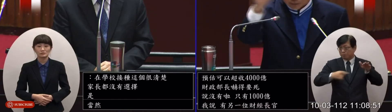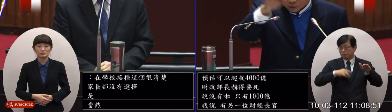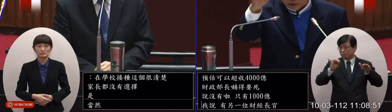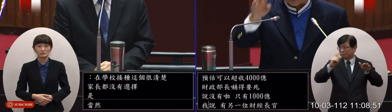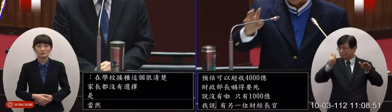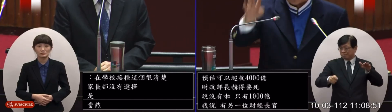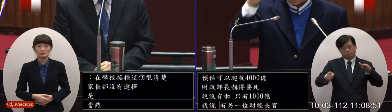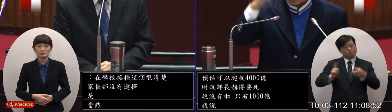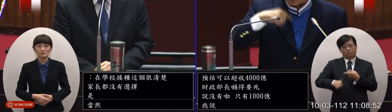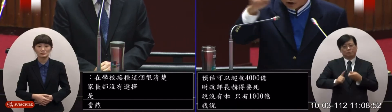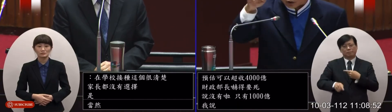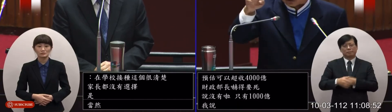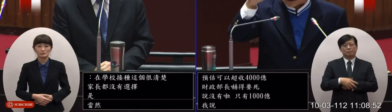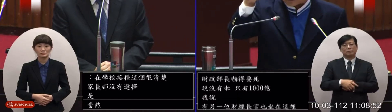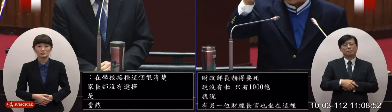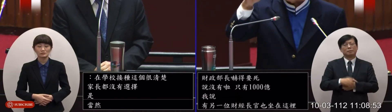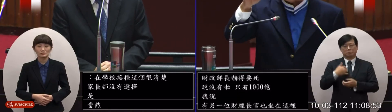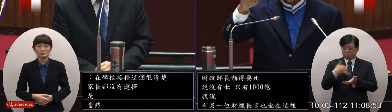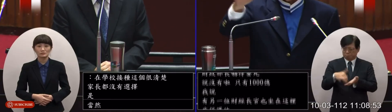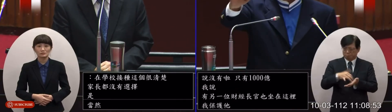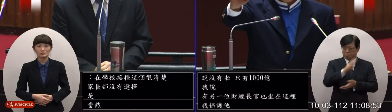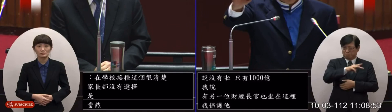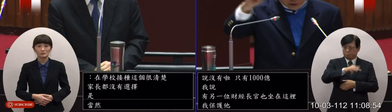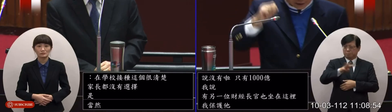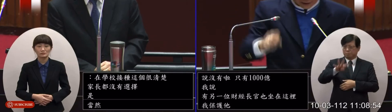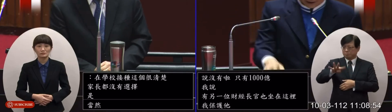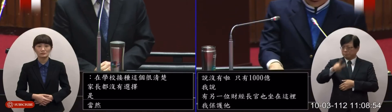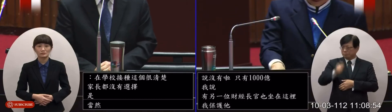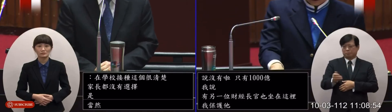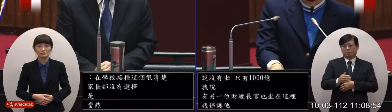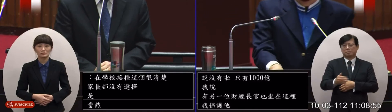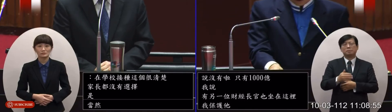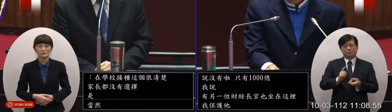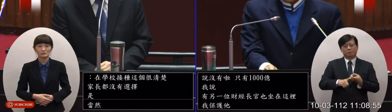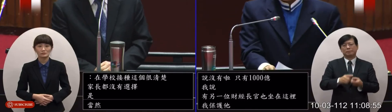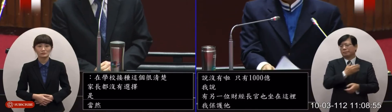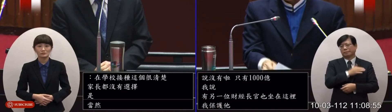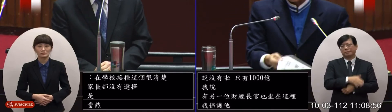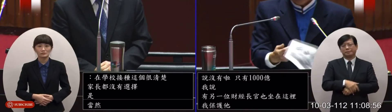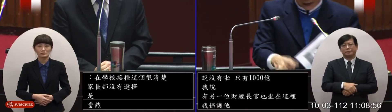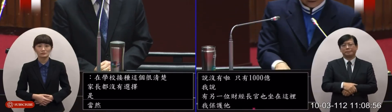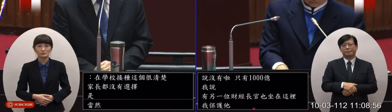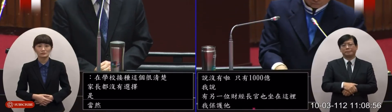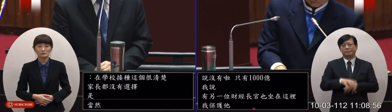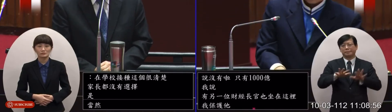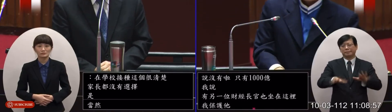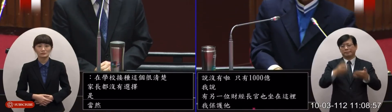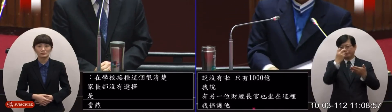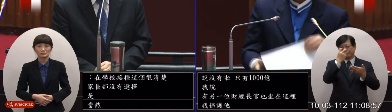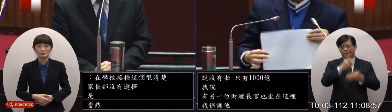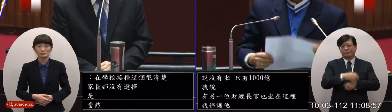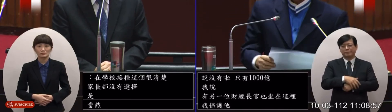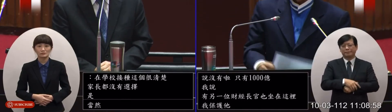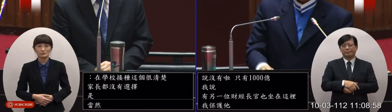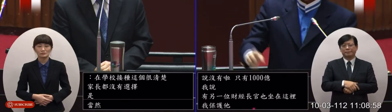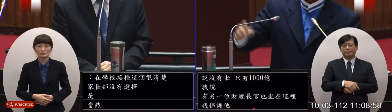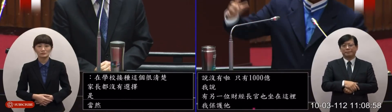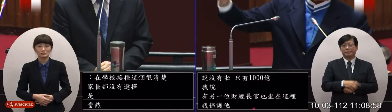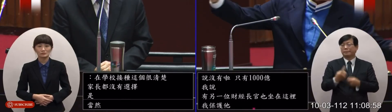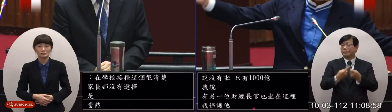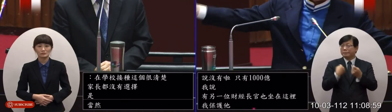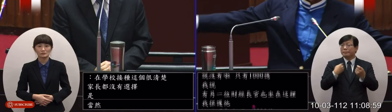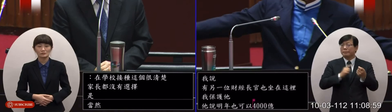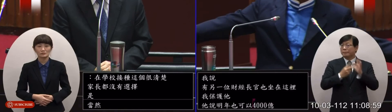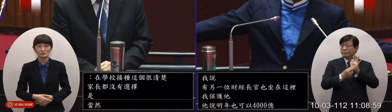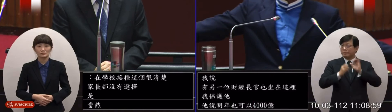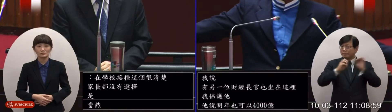千里啊是不對的我幾股三到四千里好不管多少了齁來看去年你